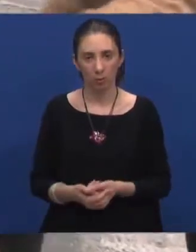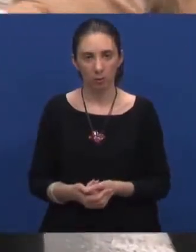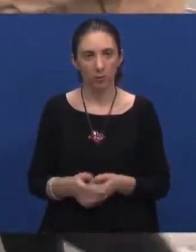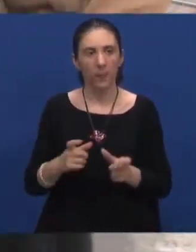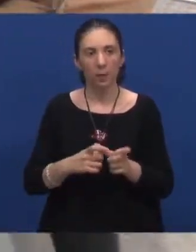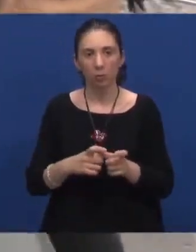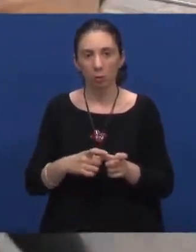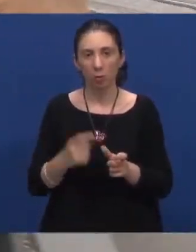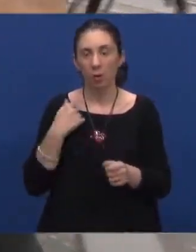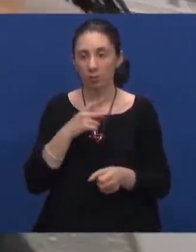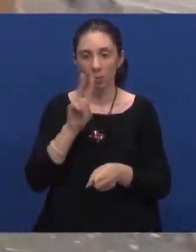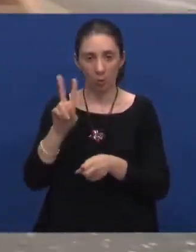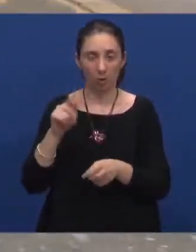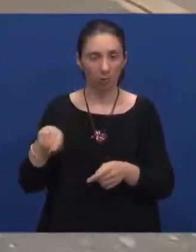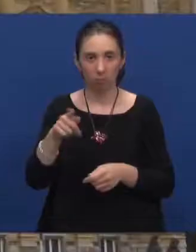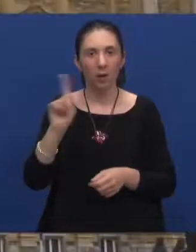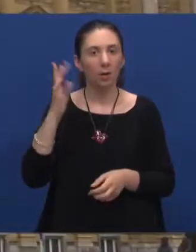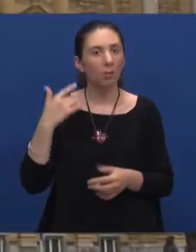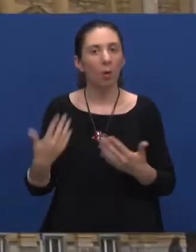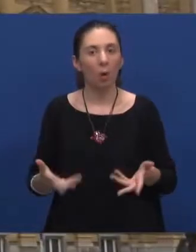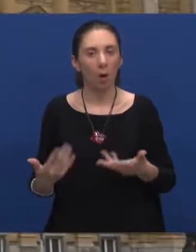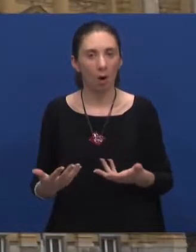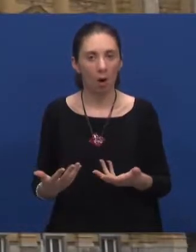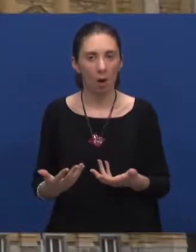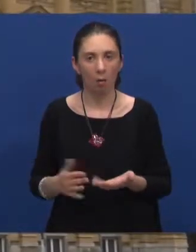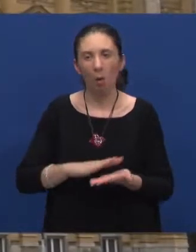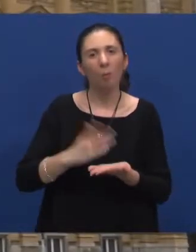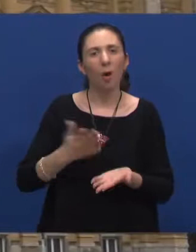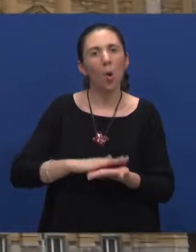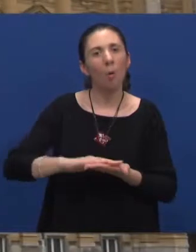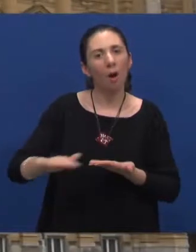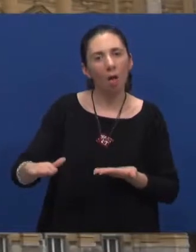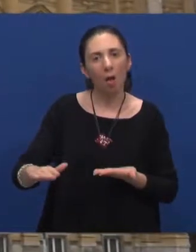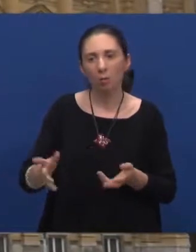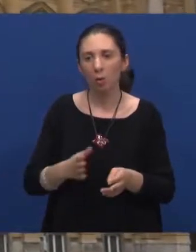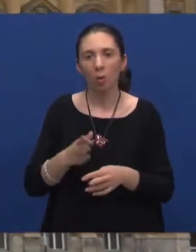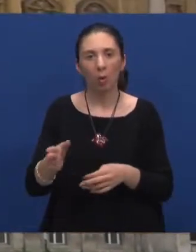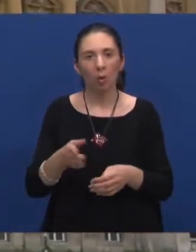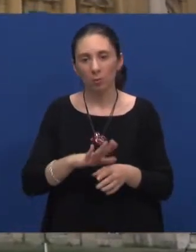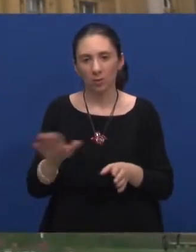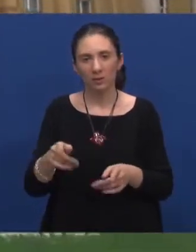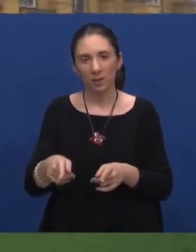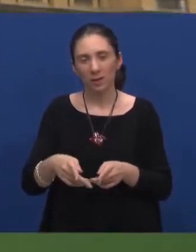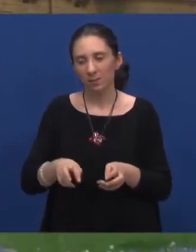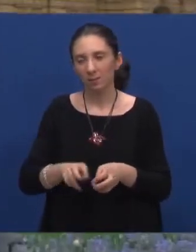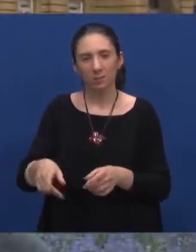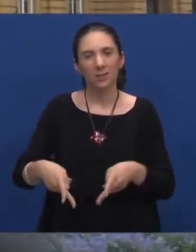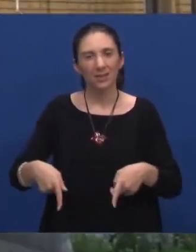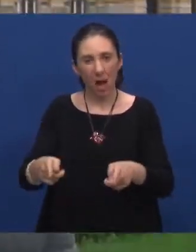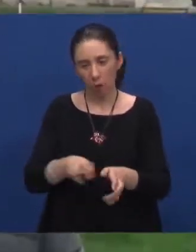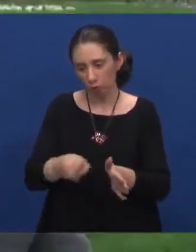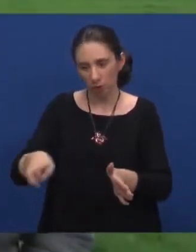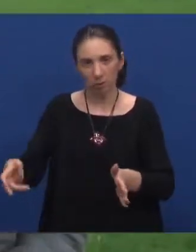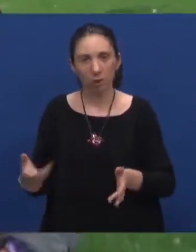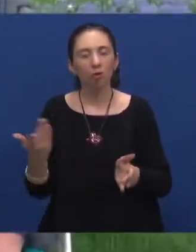Sonja, provozala smo se po gradu i nije baš bilo lako, onako glatko prolaziti kroz sve one tračnice. Pa evo, što bi tu